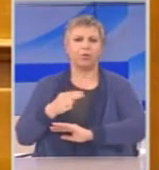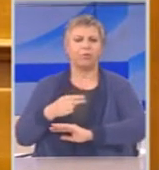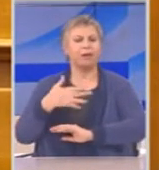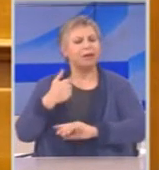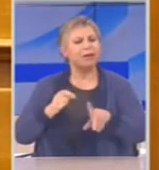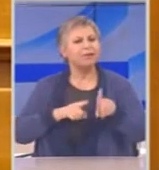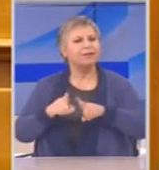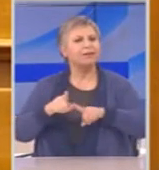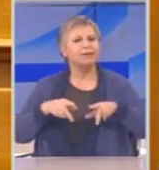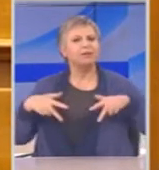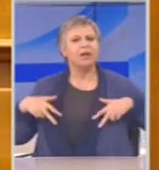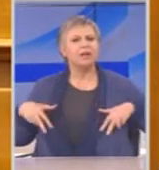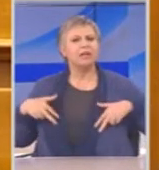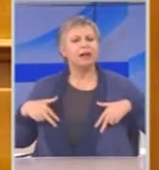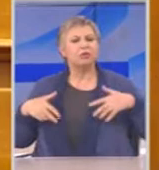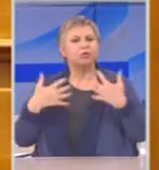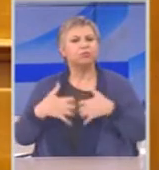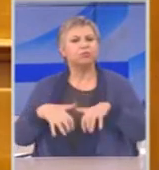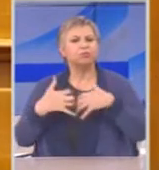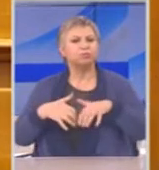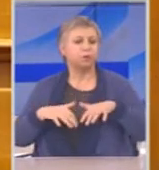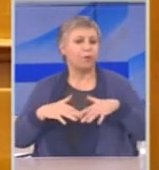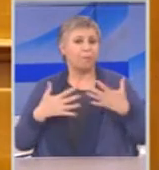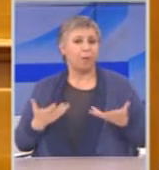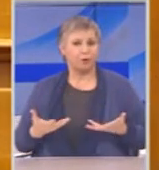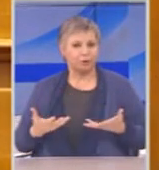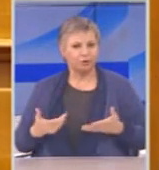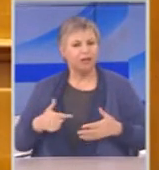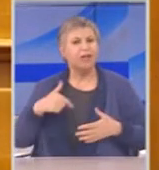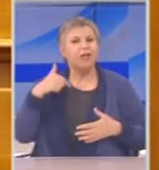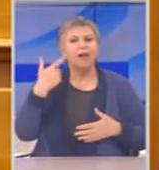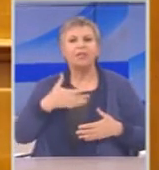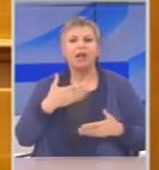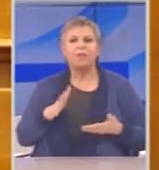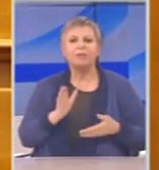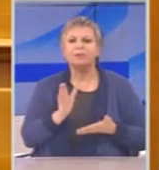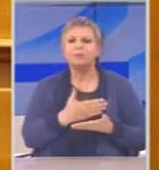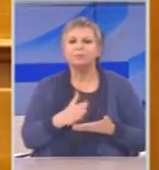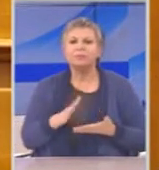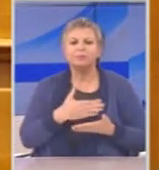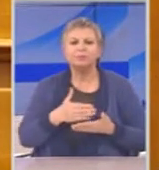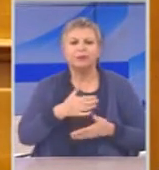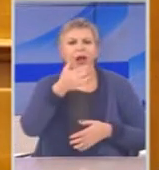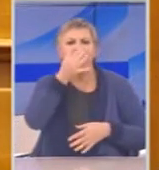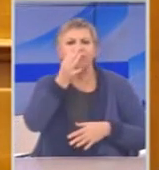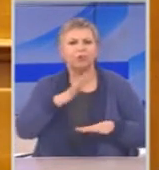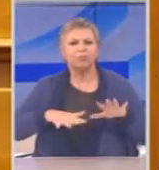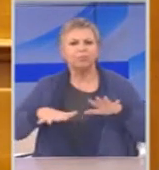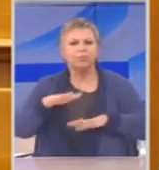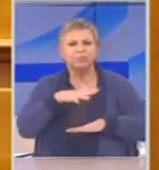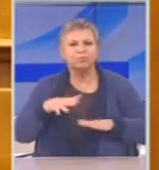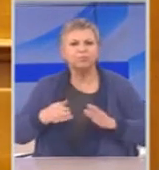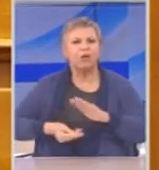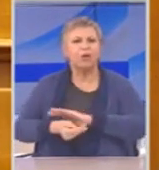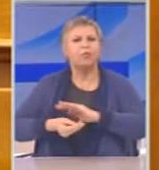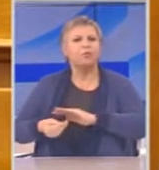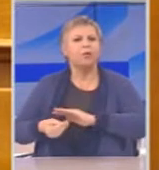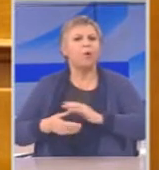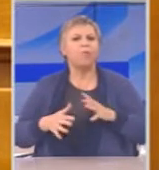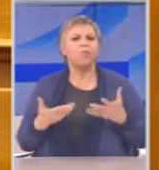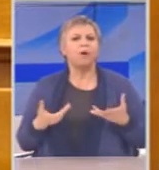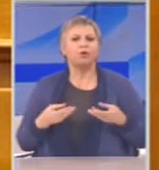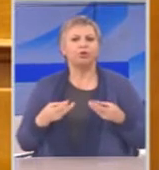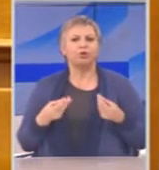κράτους. Είναι, δηλαδή, η πάταξη της διαφθοράς και της διαπλοκής πολιτική πράξη. Και σε τελική πράξη,